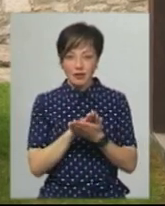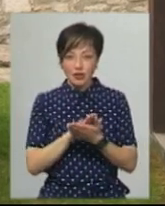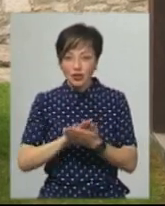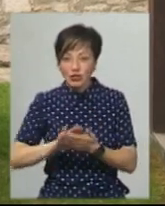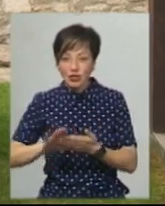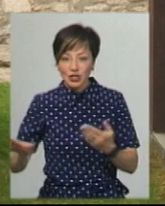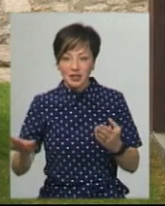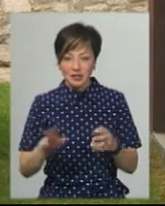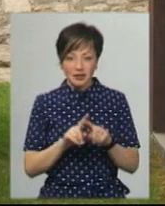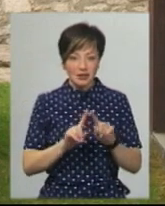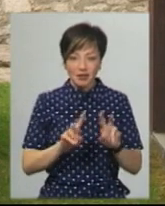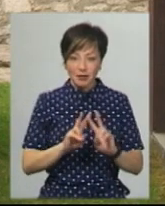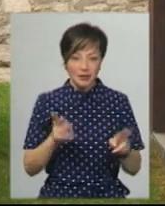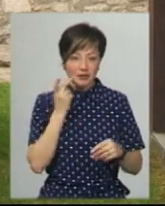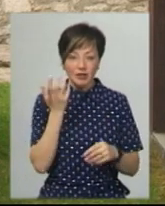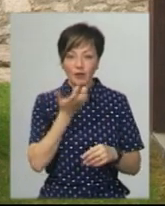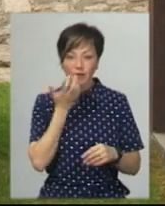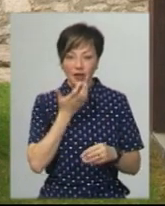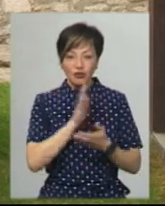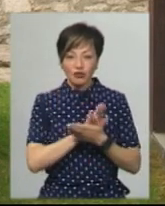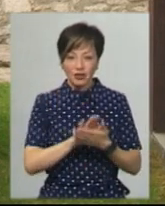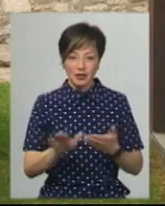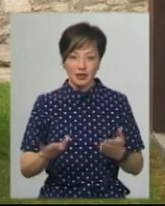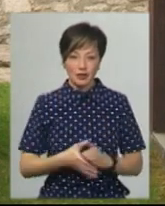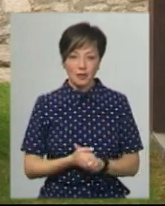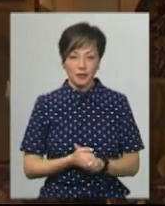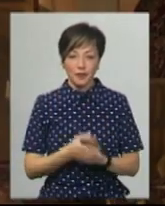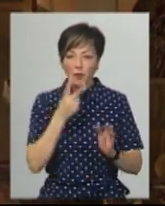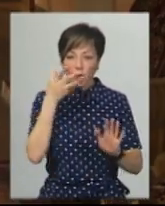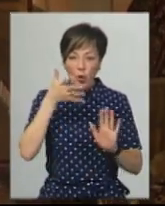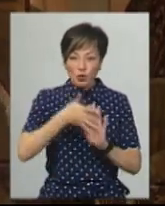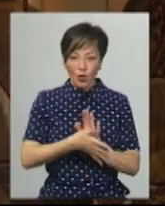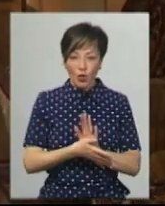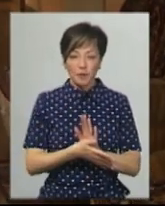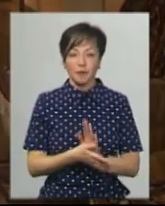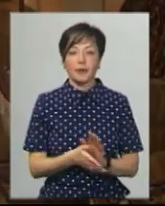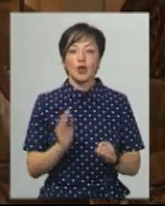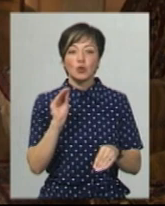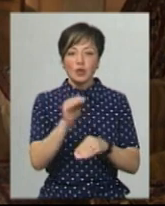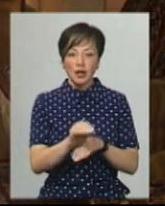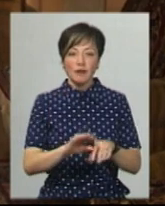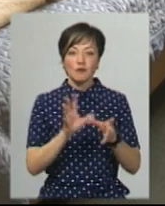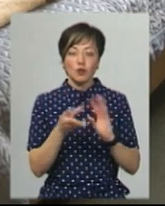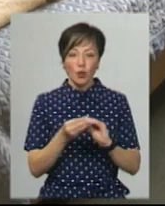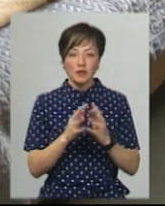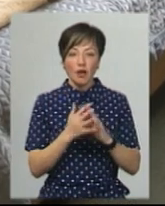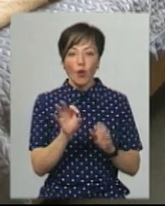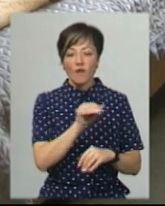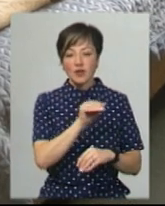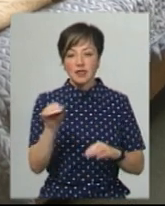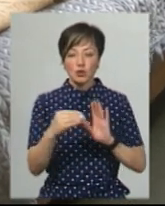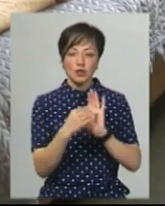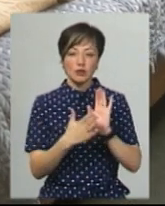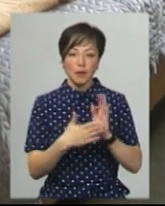Кирниці. Завжди така водичка тепленька, чистенька, прозора. Василь Дереконь додає, всього в Рутківцях офіційно